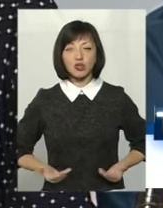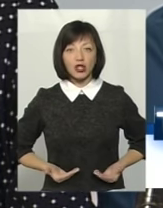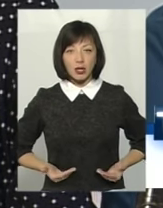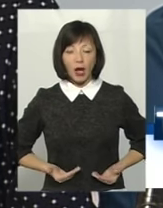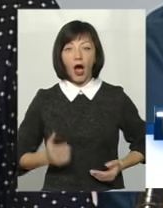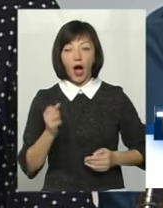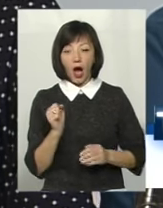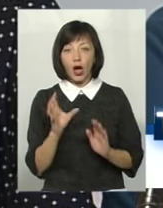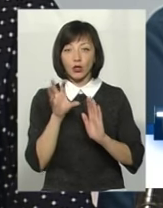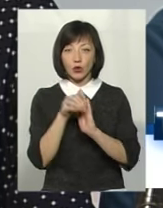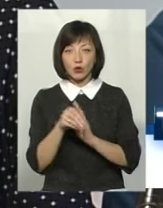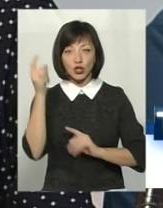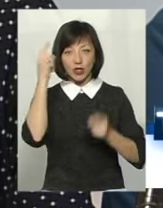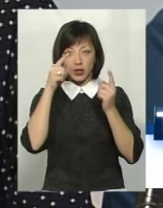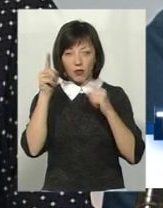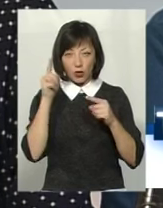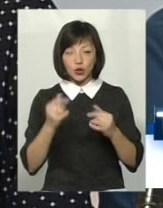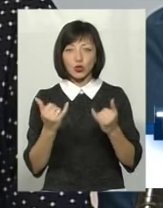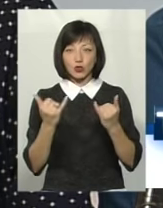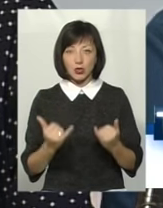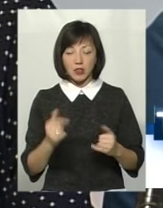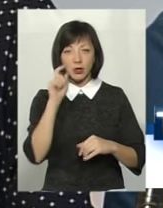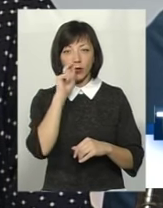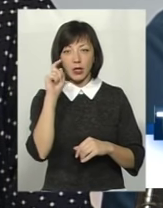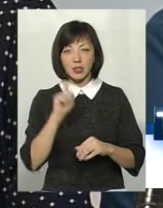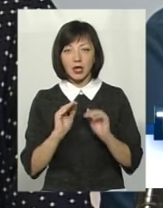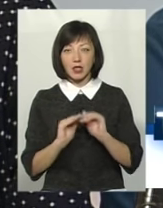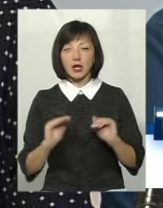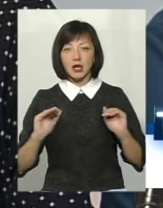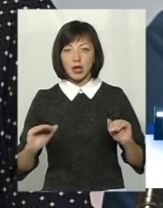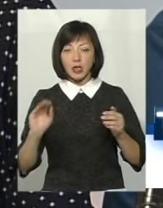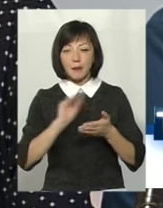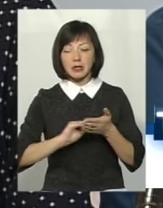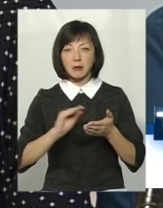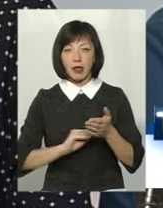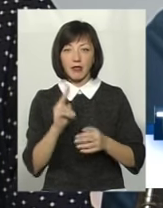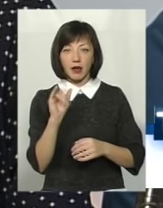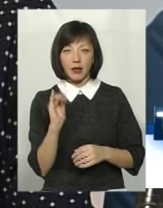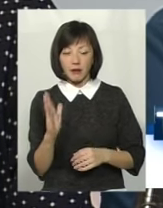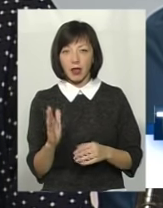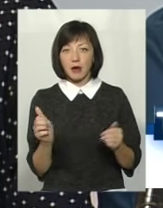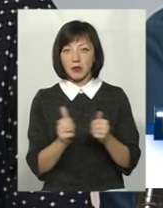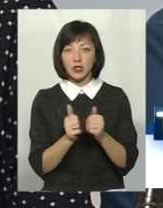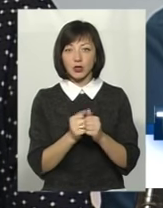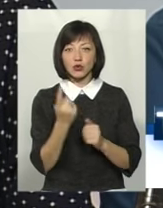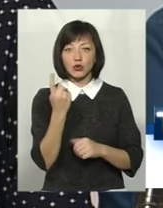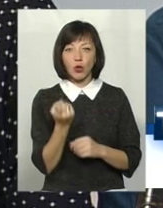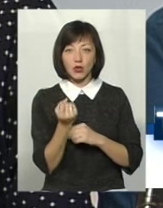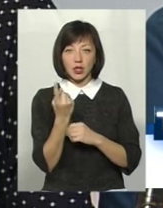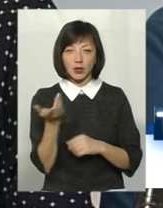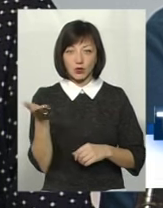а долучено твори сучасних українських дитячих письменників. Це їх близько 111.